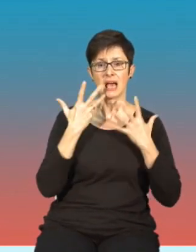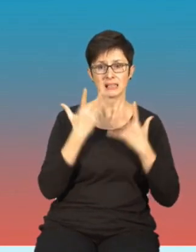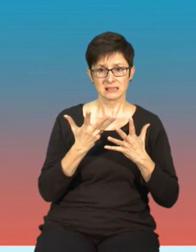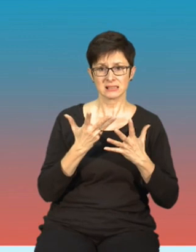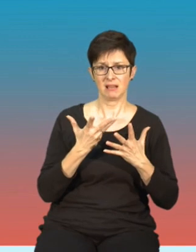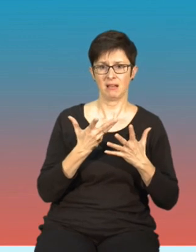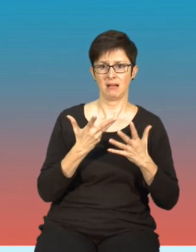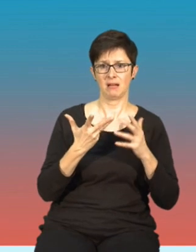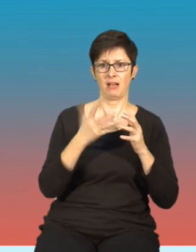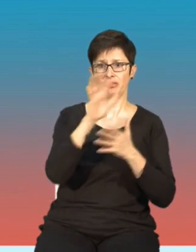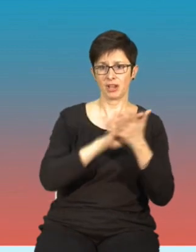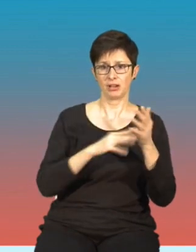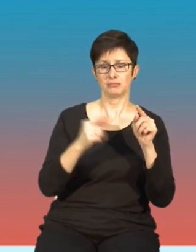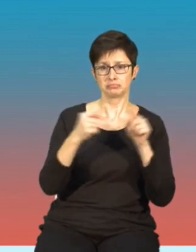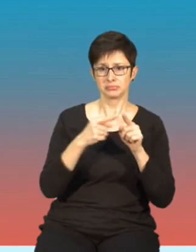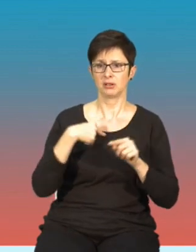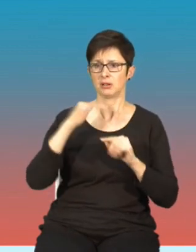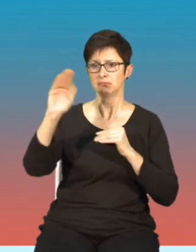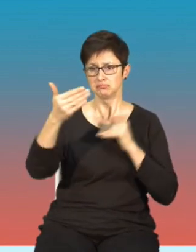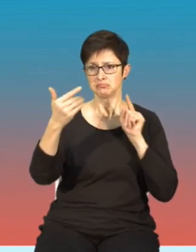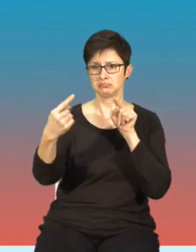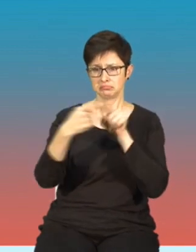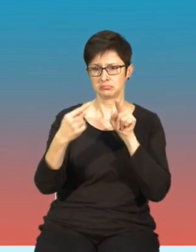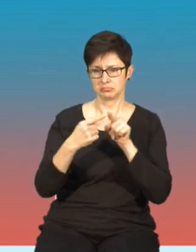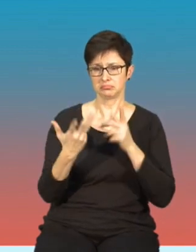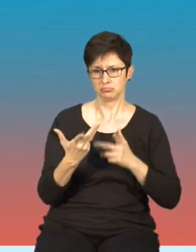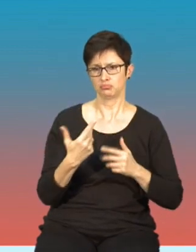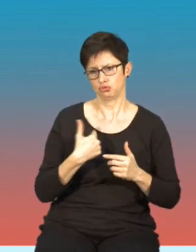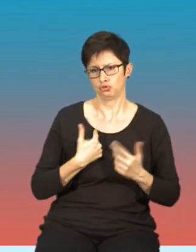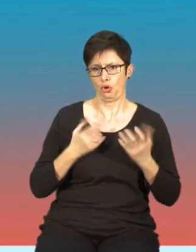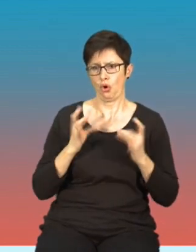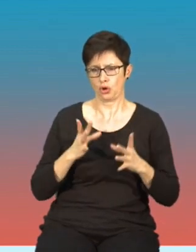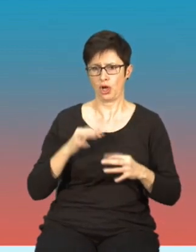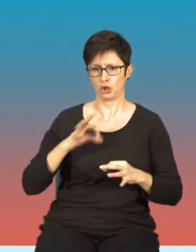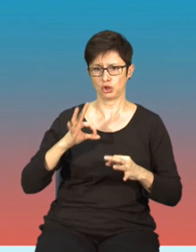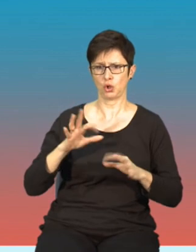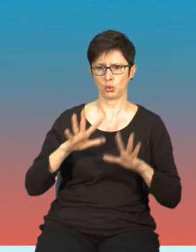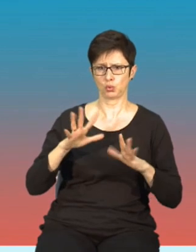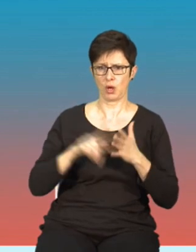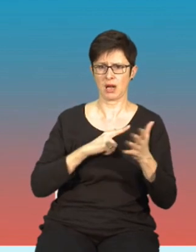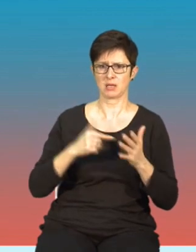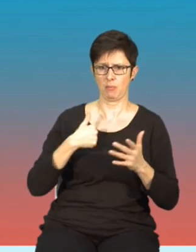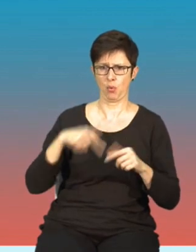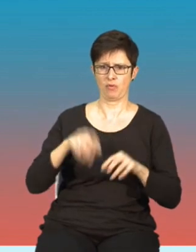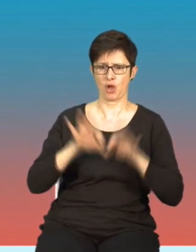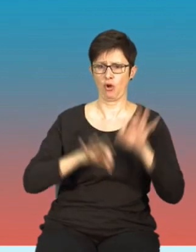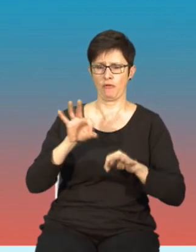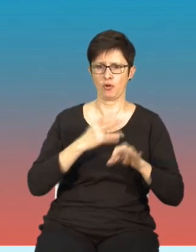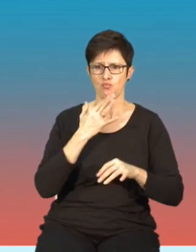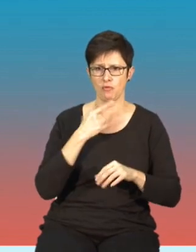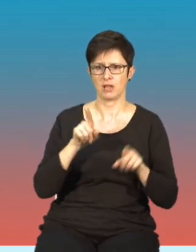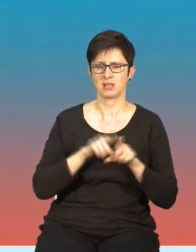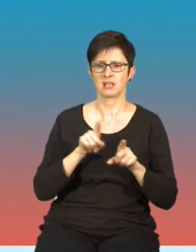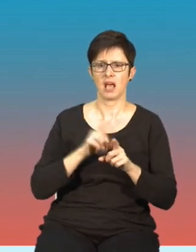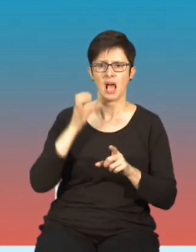narracją i w dniu dzisiejszym o tym między innymi mówione jest podczas konferencji na Akademii